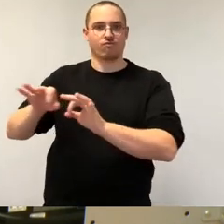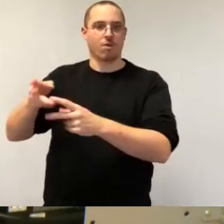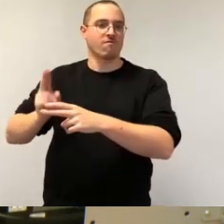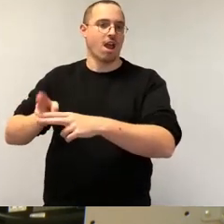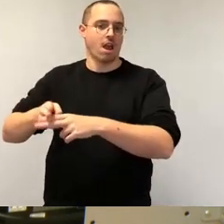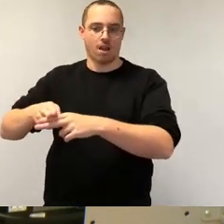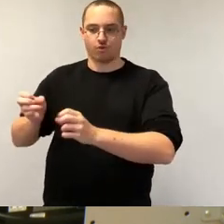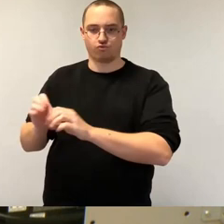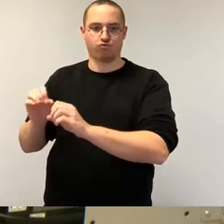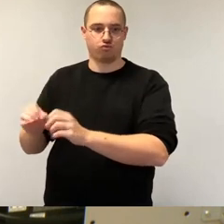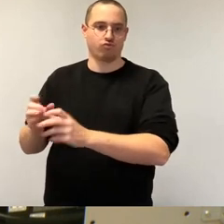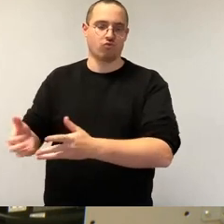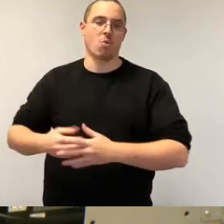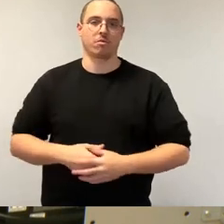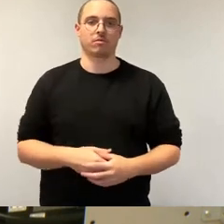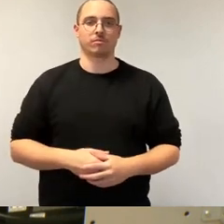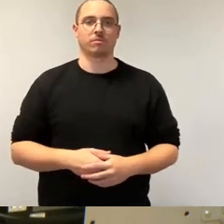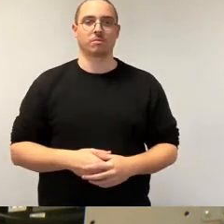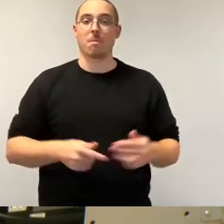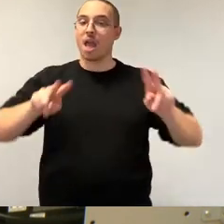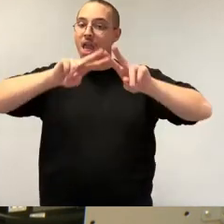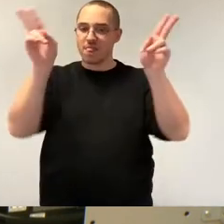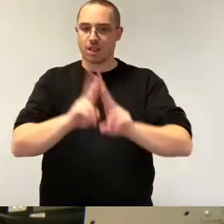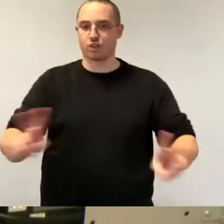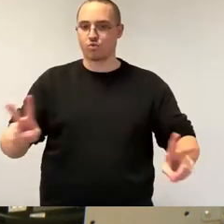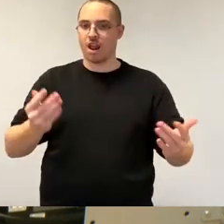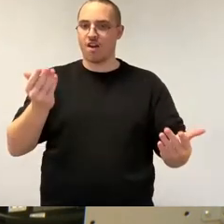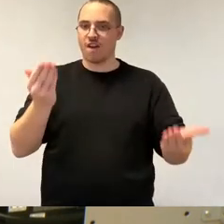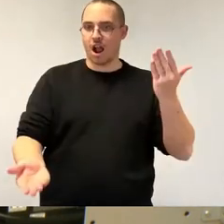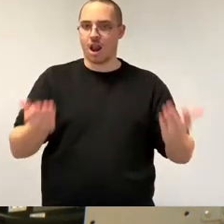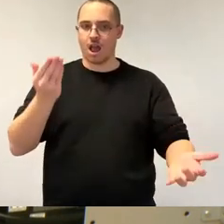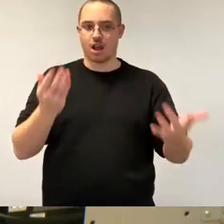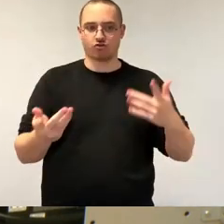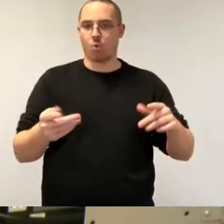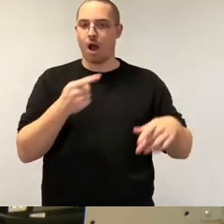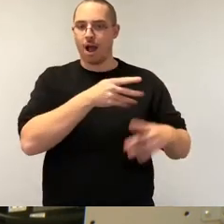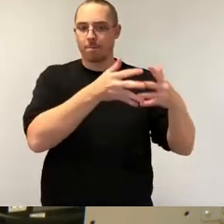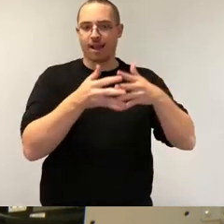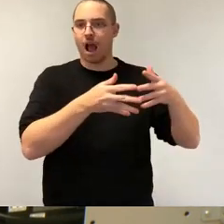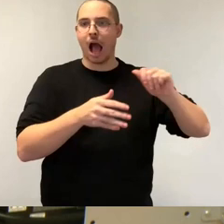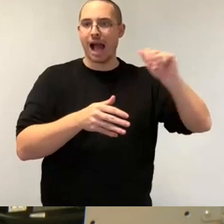Zuspruch und Respekt im internationalen Vergleich mit Arizona, wo TSMC ebenfalls baut, sorgt.